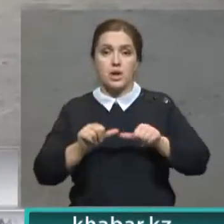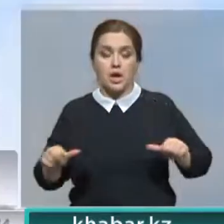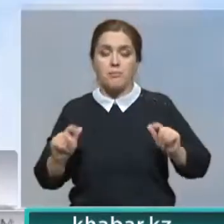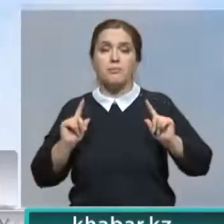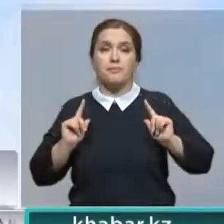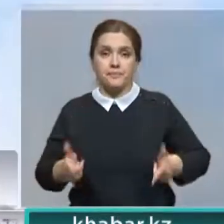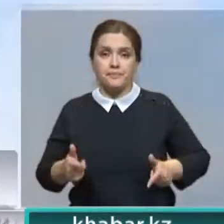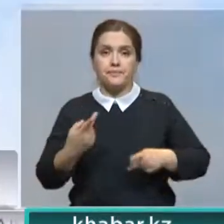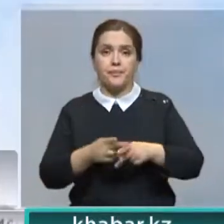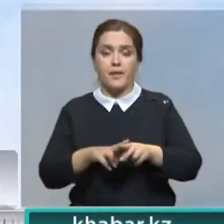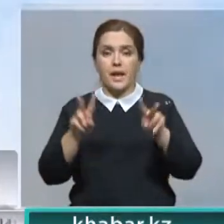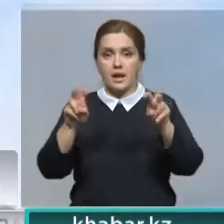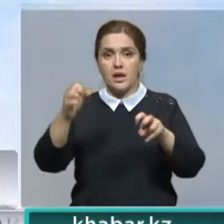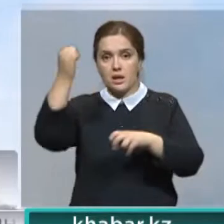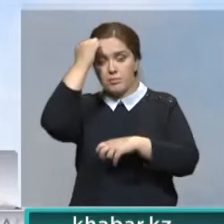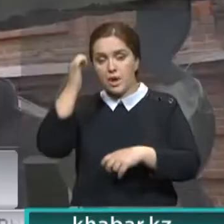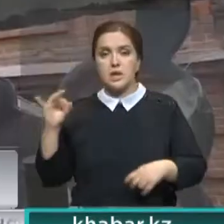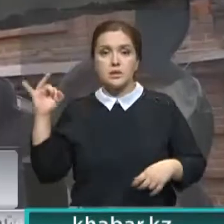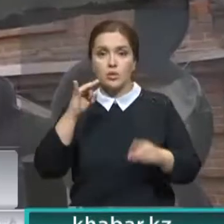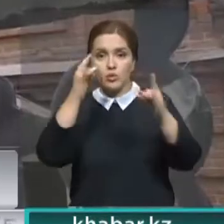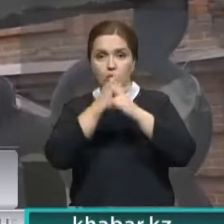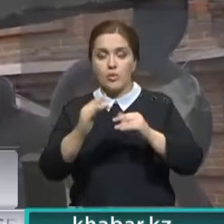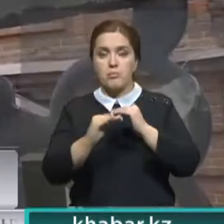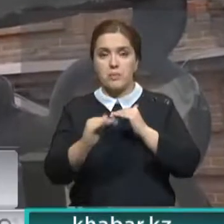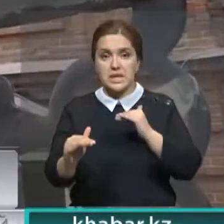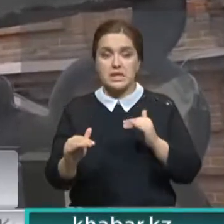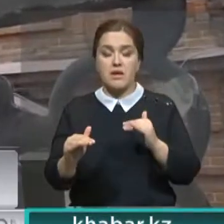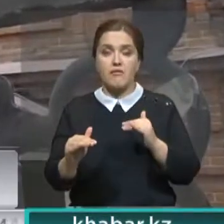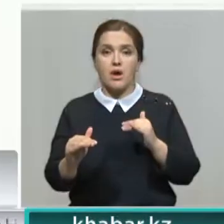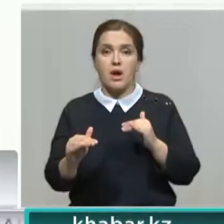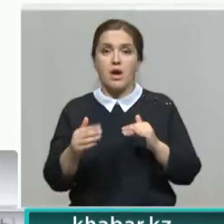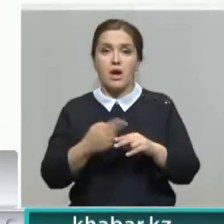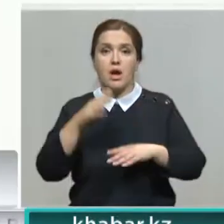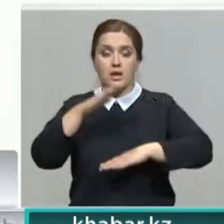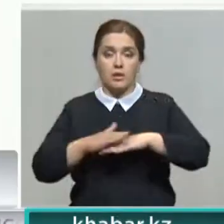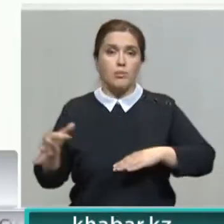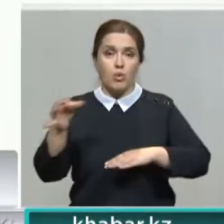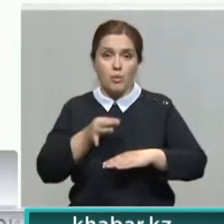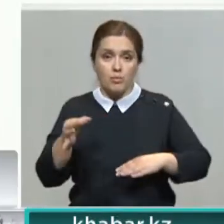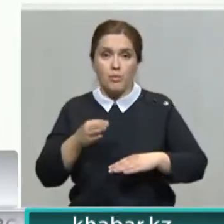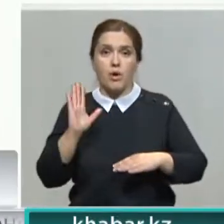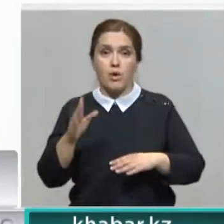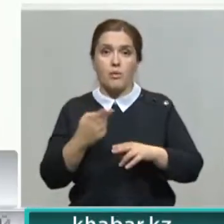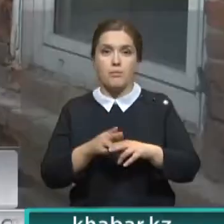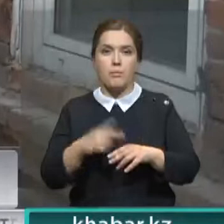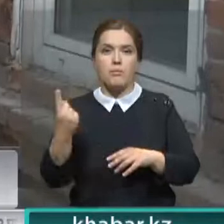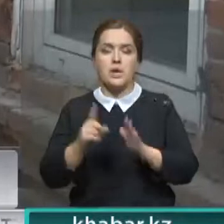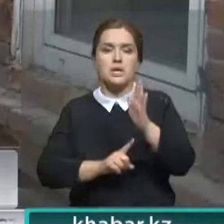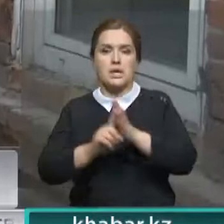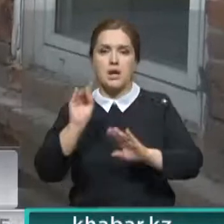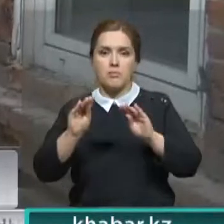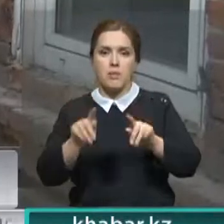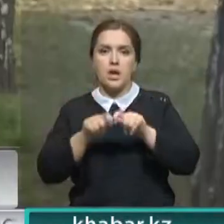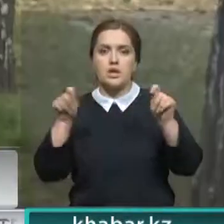купеческому особняку статус памятника истории культуры и местного значения. А Аким области предложил даже привести строение в первозданный вид и